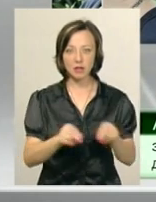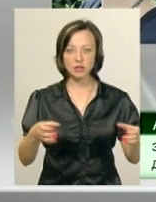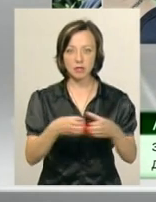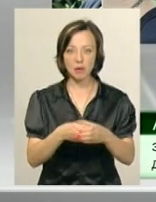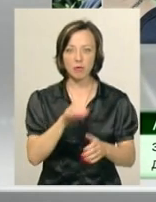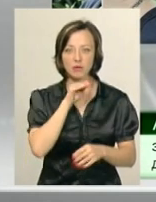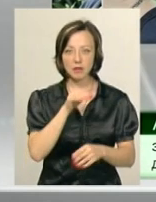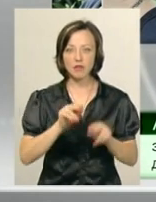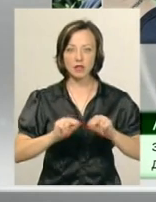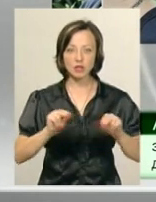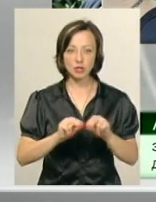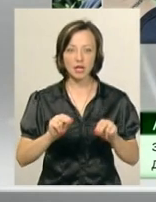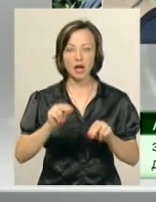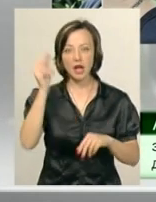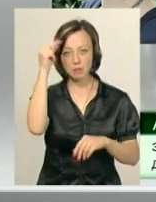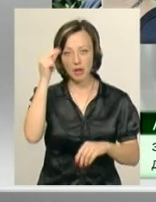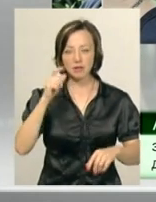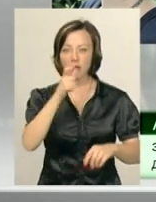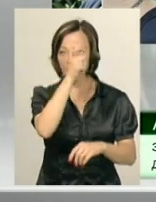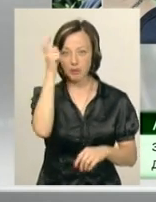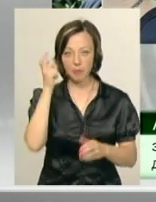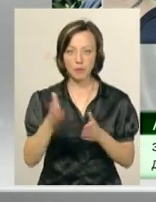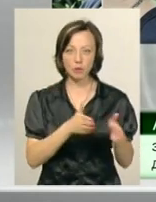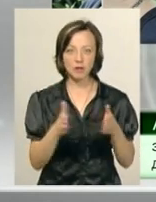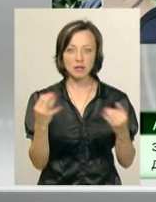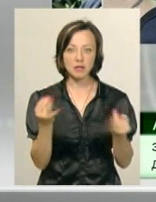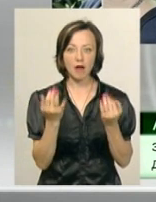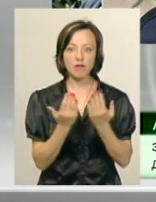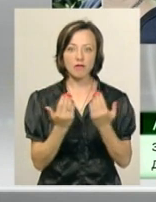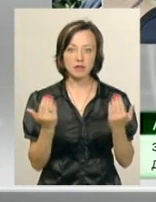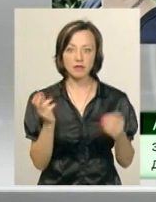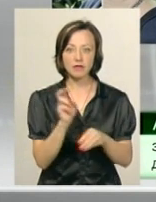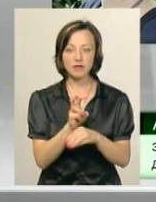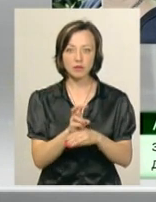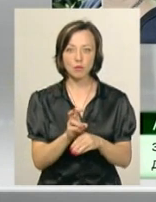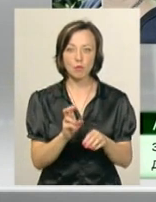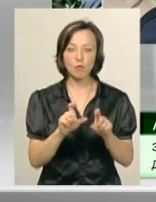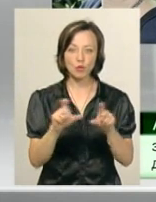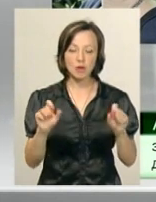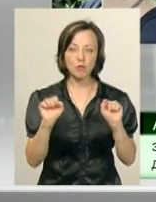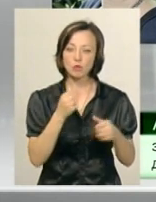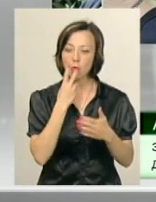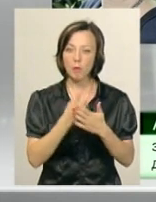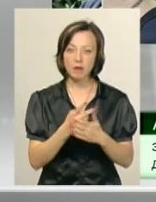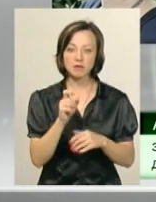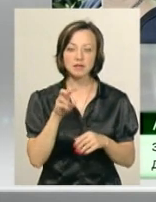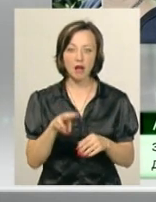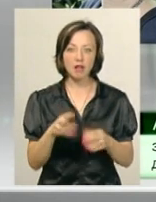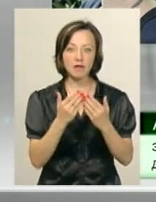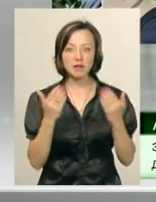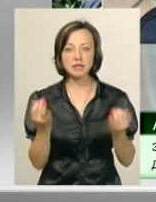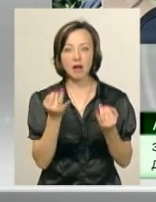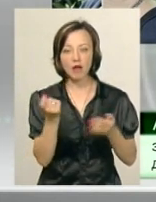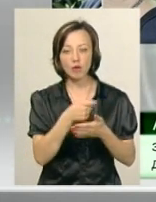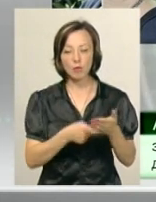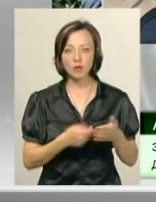професори, викладачі і аспіранти академії підготували таку цікаву виставку. Відвідувачі музеї зможуть побачити у залах галереї цікаві